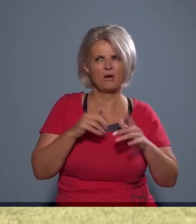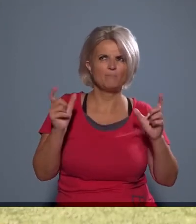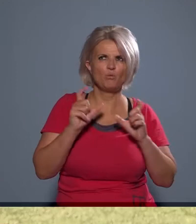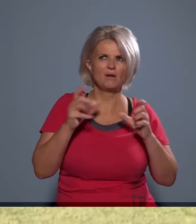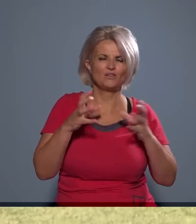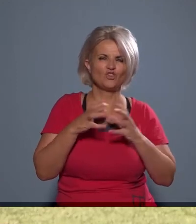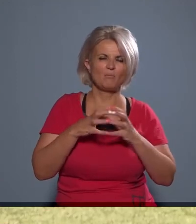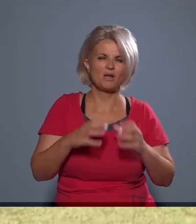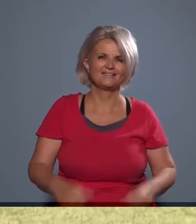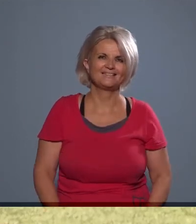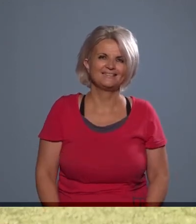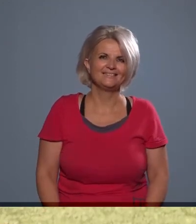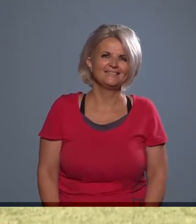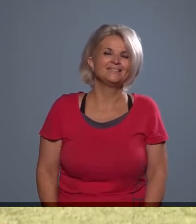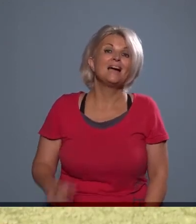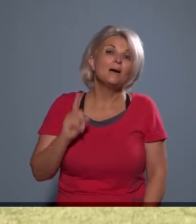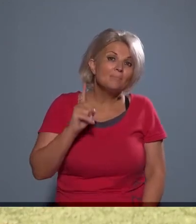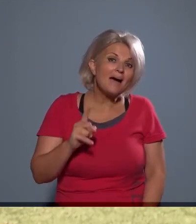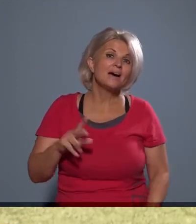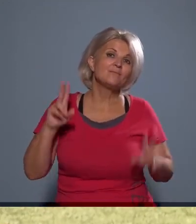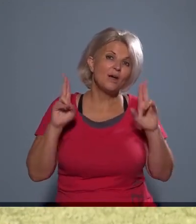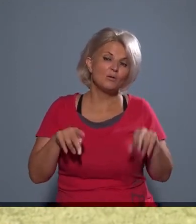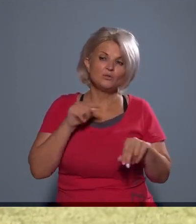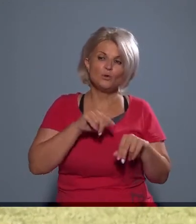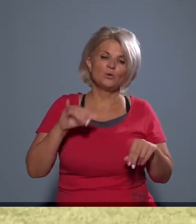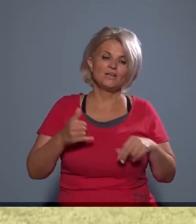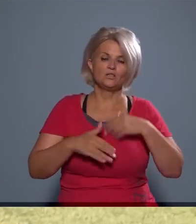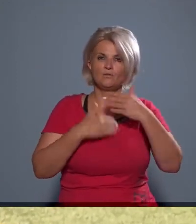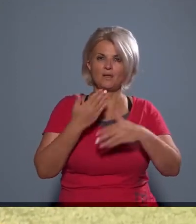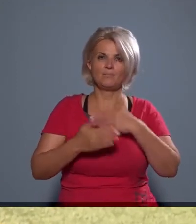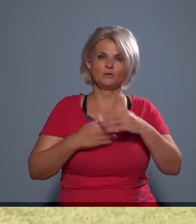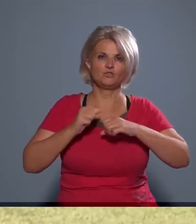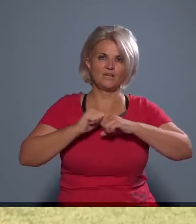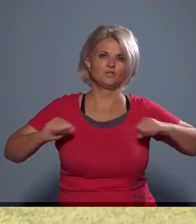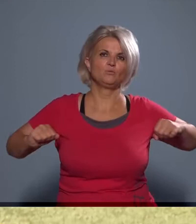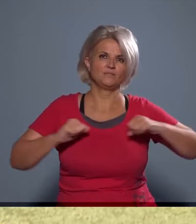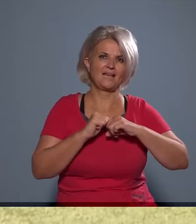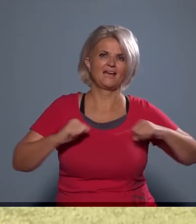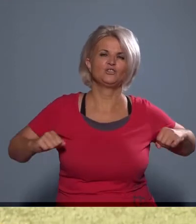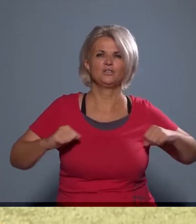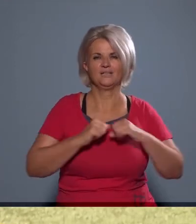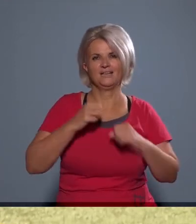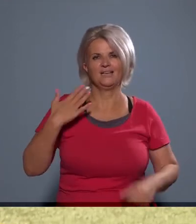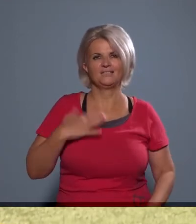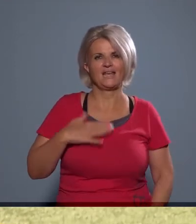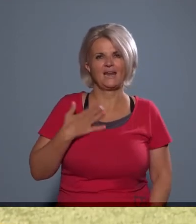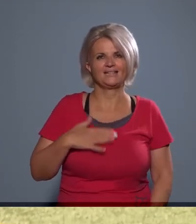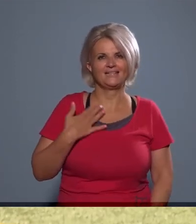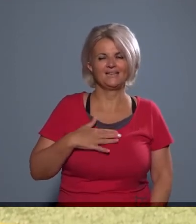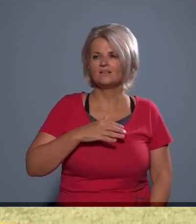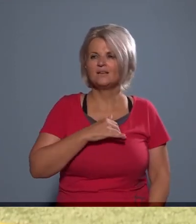alkalmi buli csapatként annak jelen, bár valószínűsítem, hogy ők is a rendszeres testmozgás hívei,